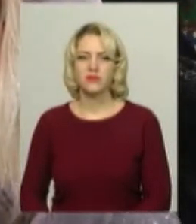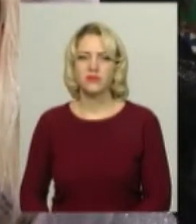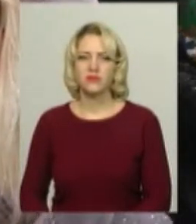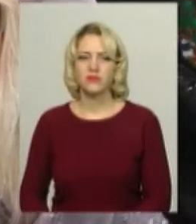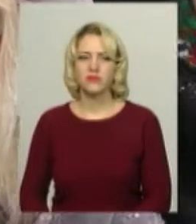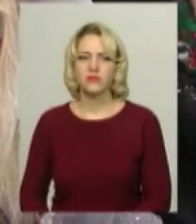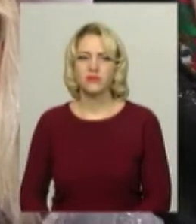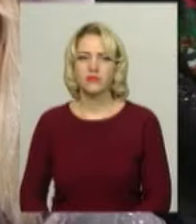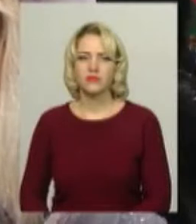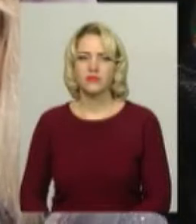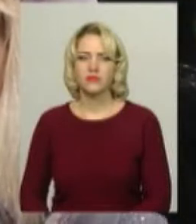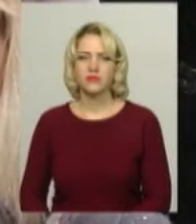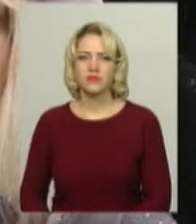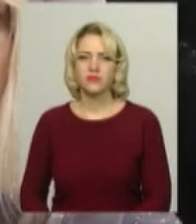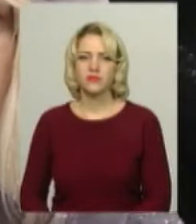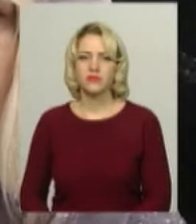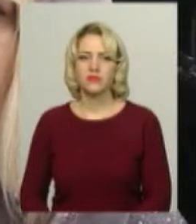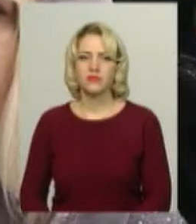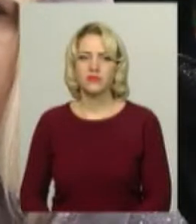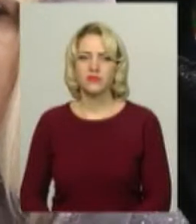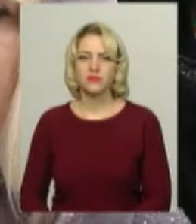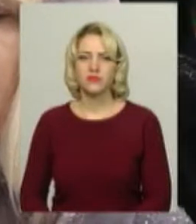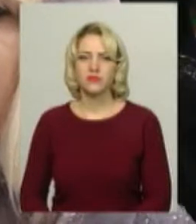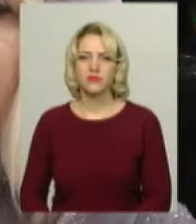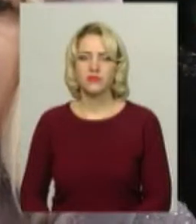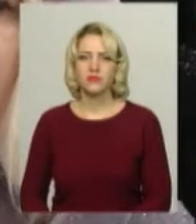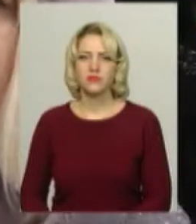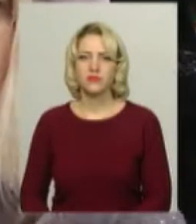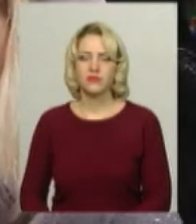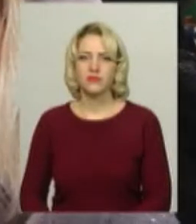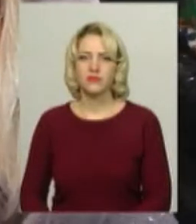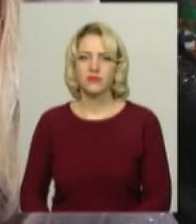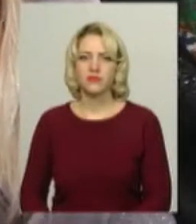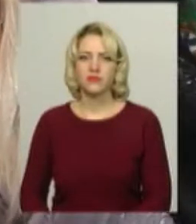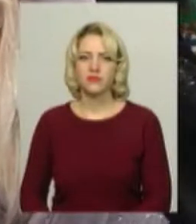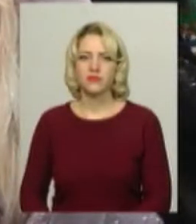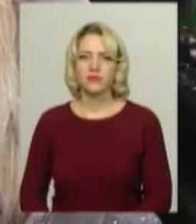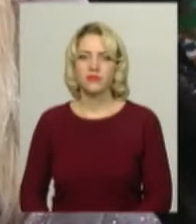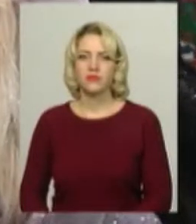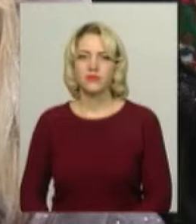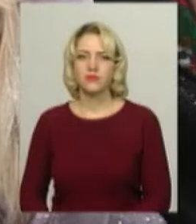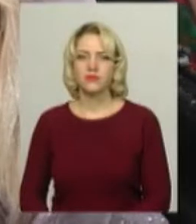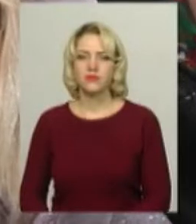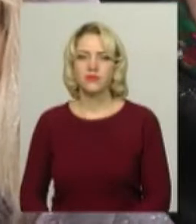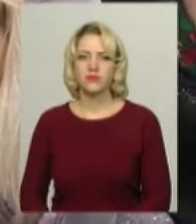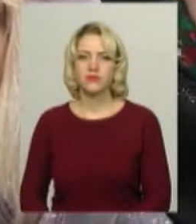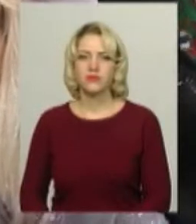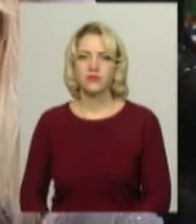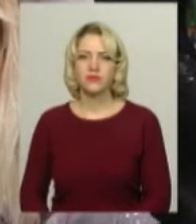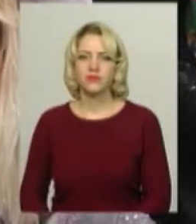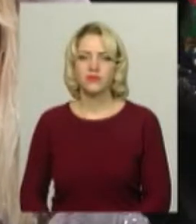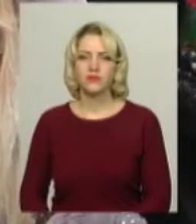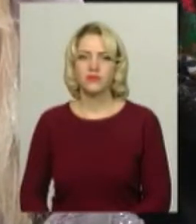і покажем, що ми братя козацького